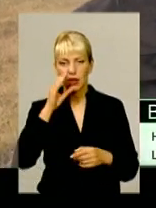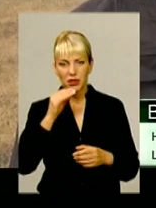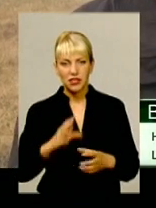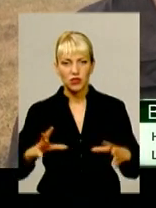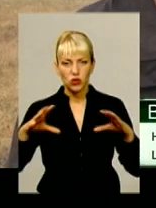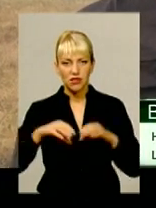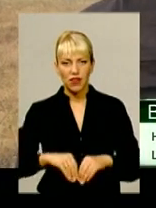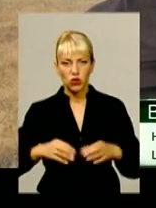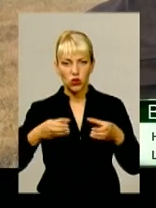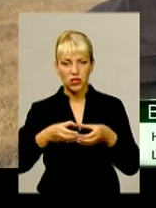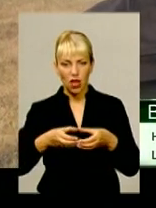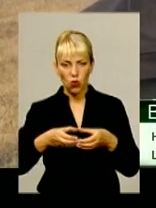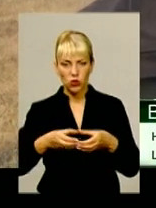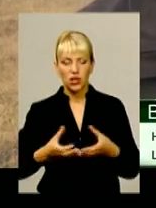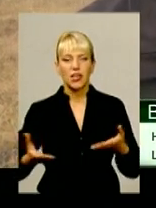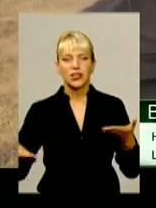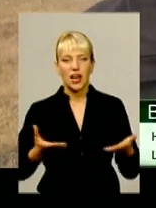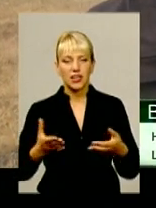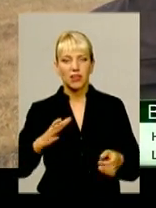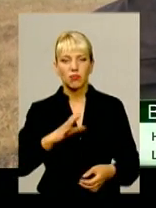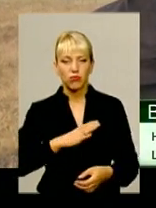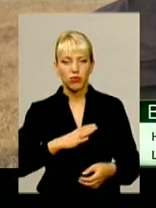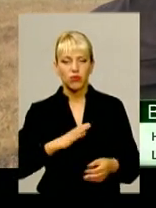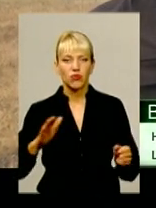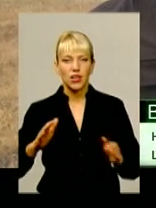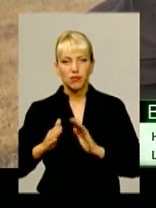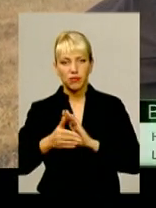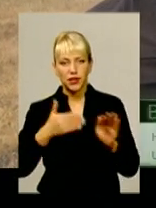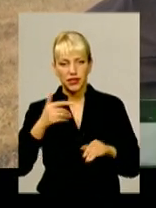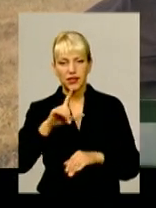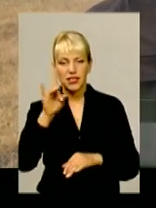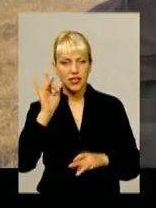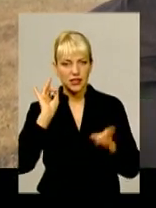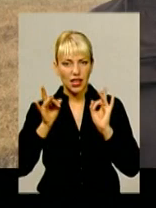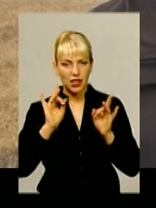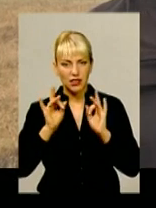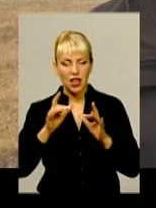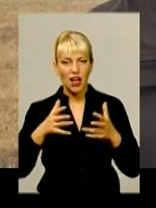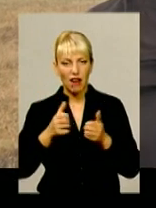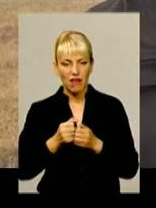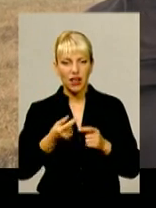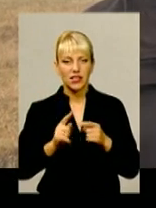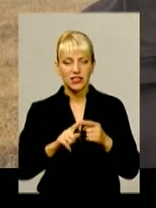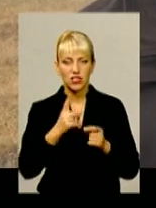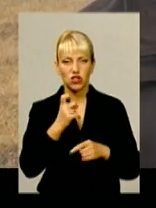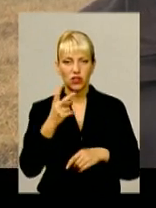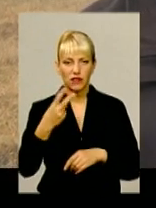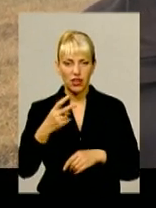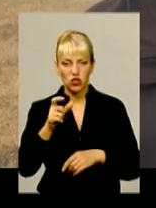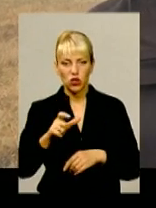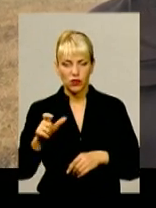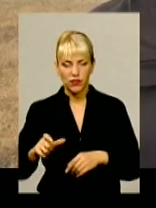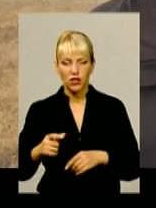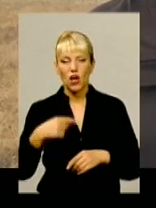загону, який був піднятий за сигналом вбір аварії, а це більше 120 чоловік особового